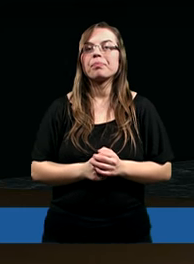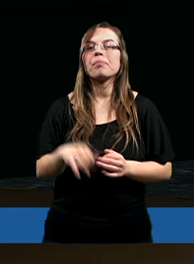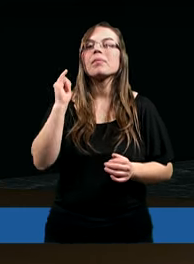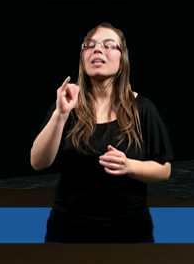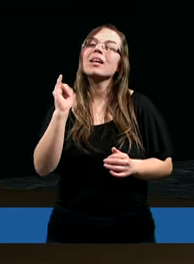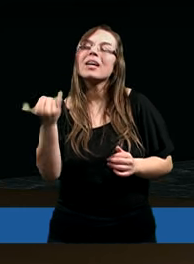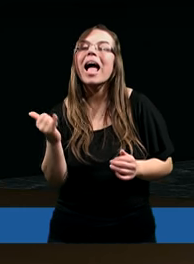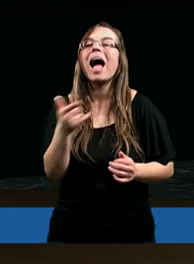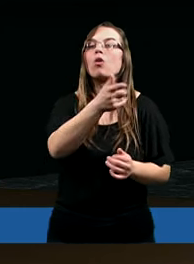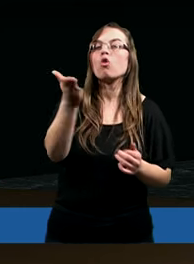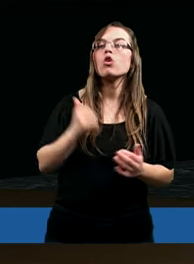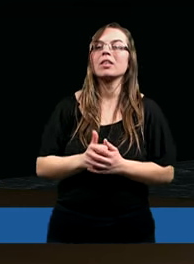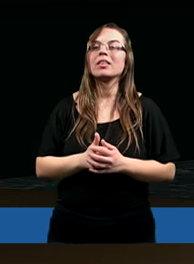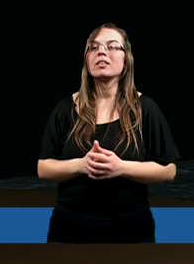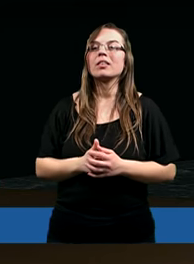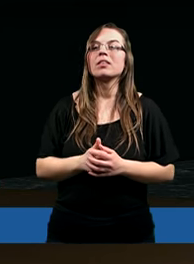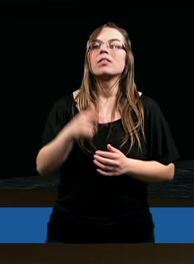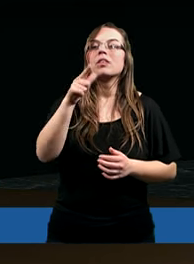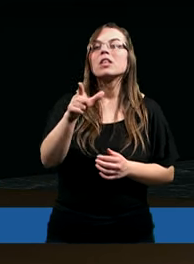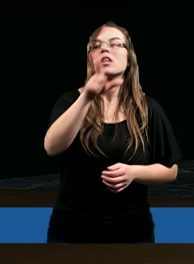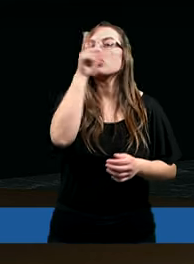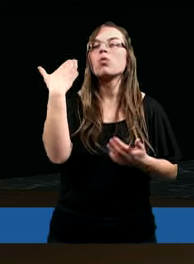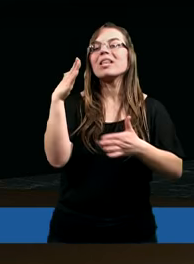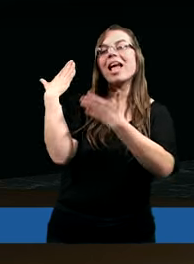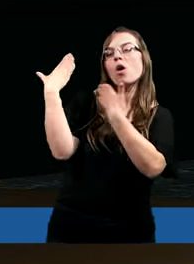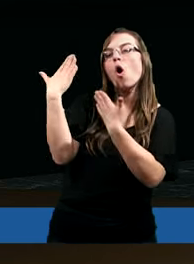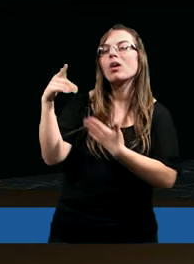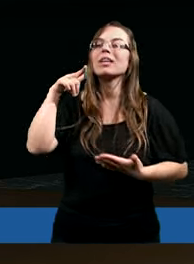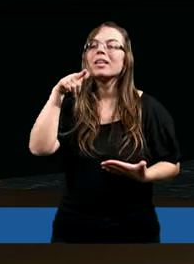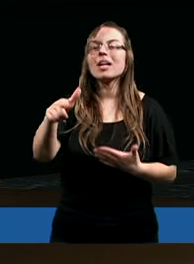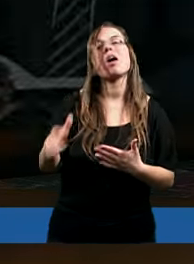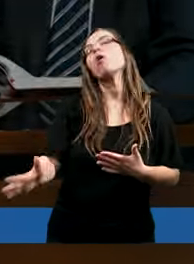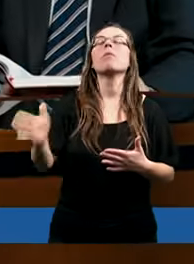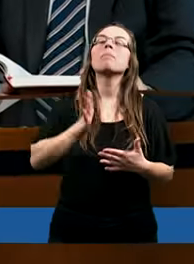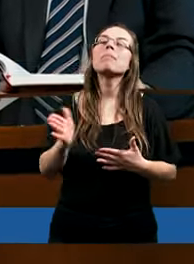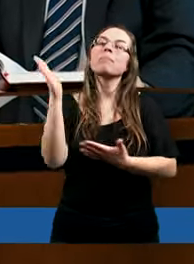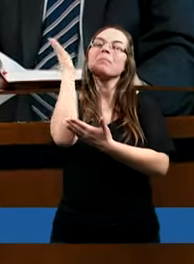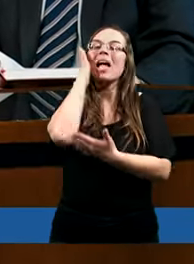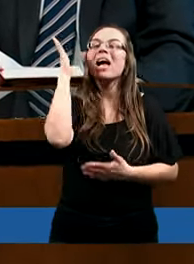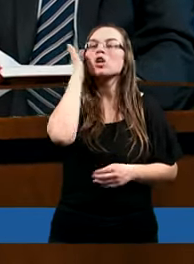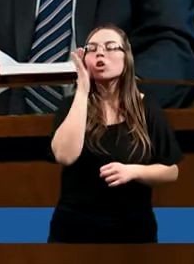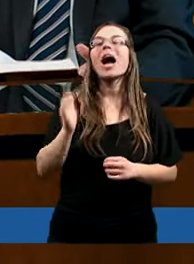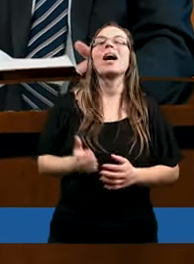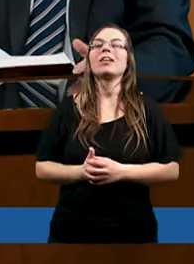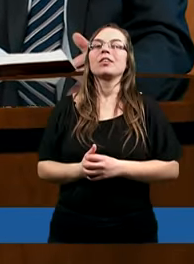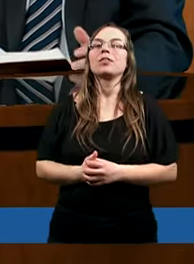jako ci, którzy byli niegodni tego, by mieszkać